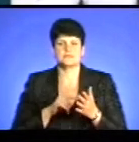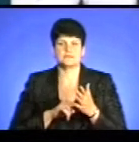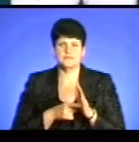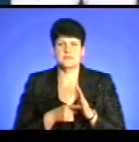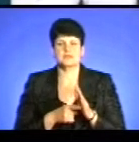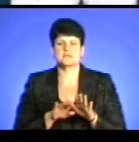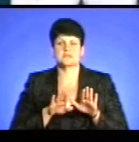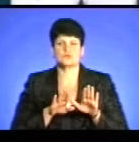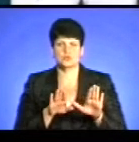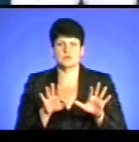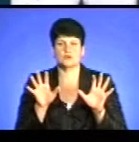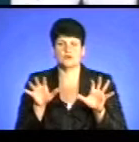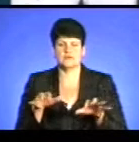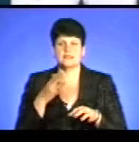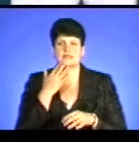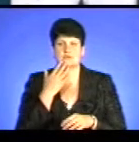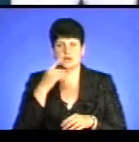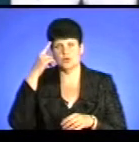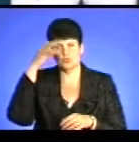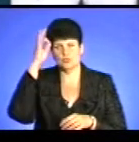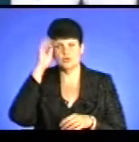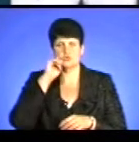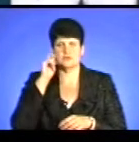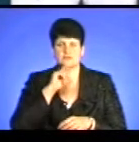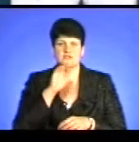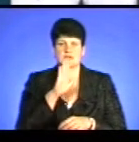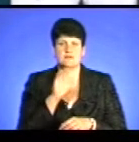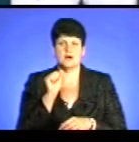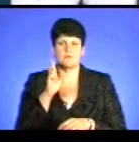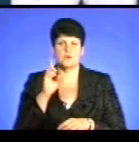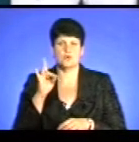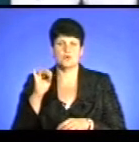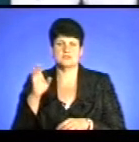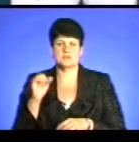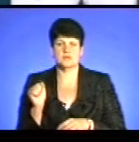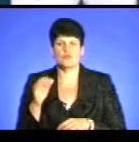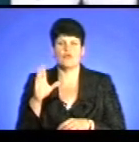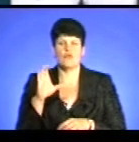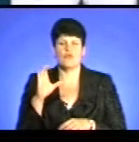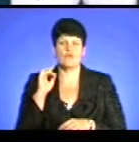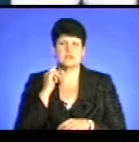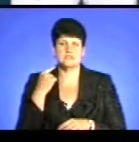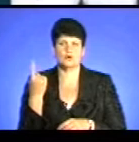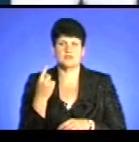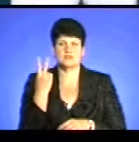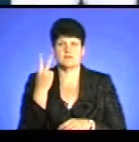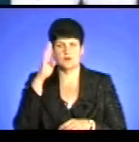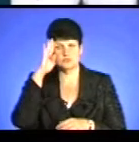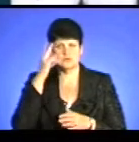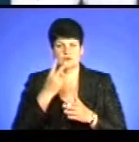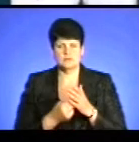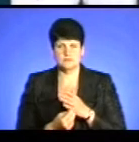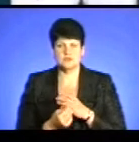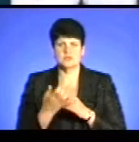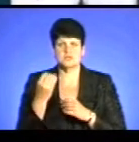голови Національної поліції України В'ячеслав Аброшкін. У Волинській області втопилося два хлопчики. Ще